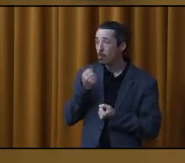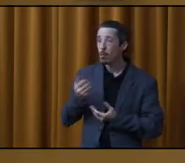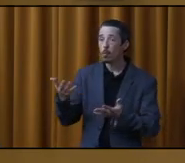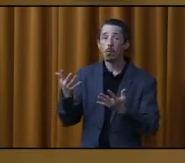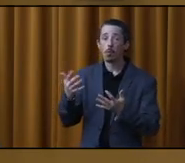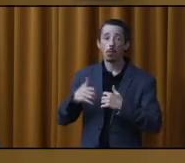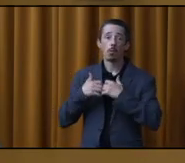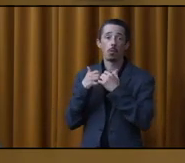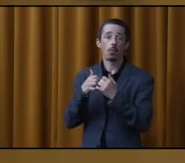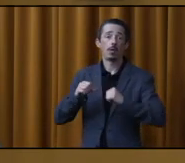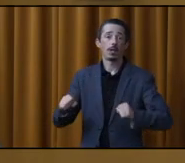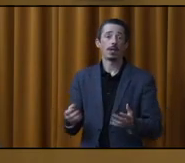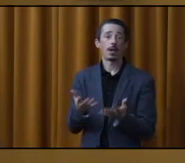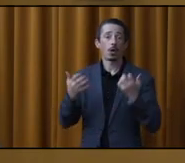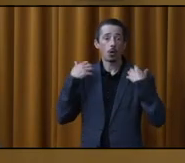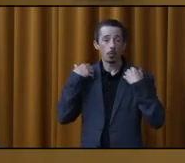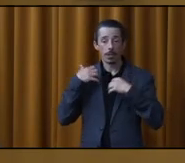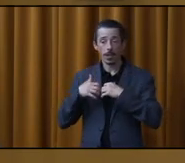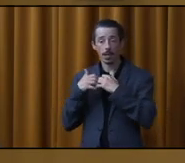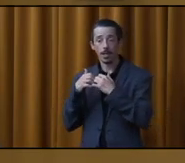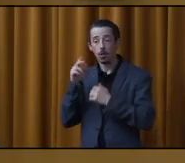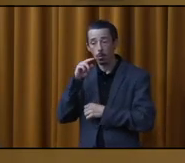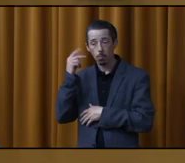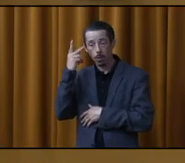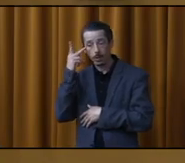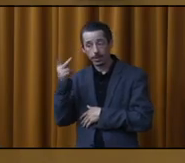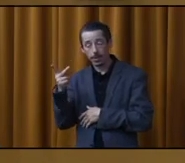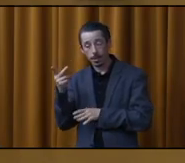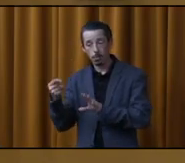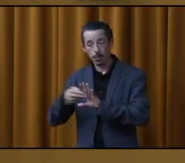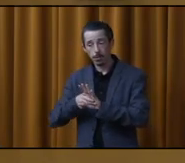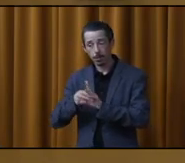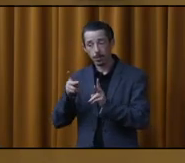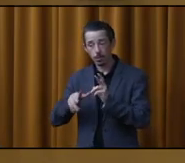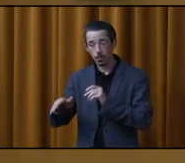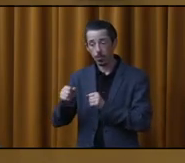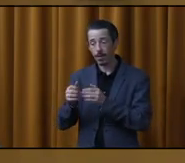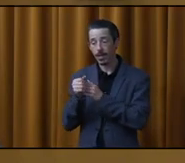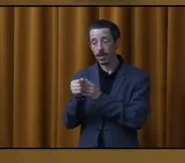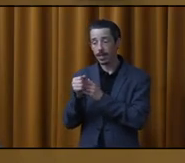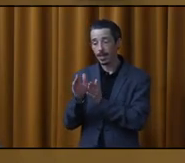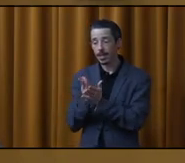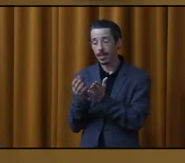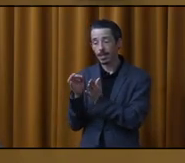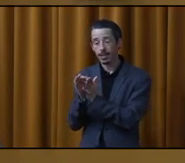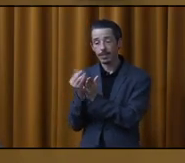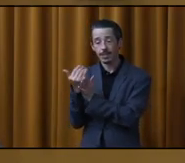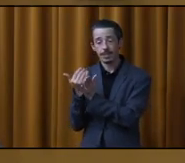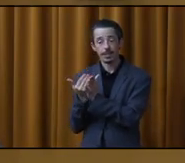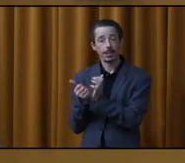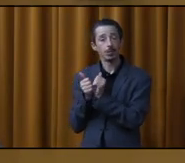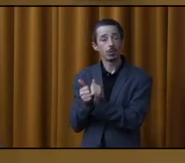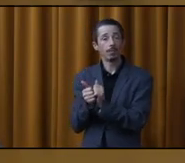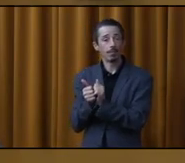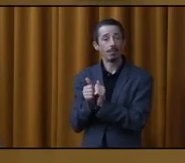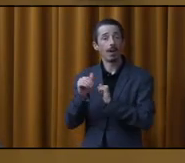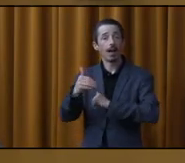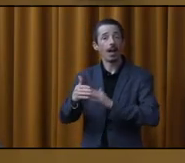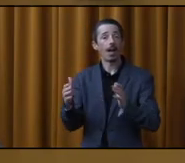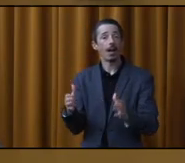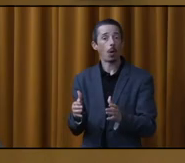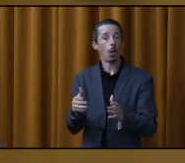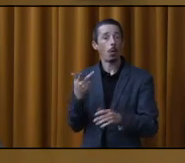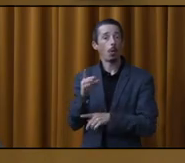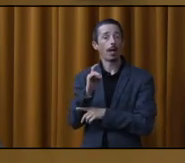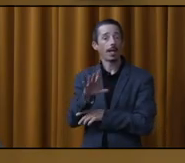comité qui sont mis en place. À la fois, la politique de participation citoyenne et le guide d'implantation spécifique aux enclos canins va venir baliser